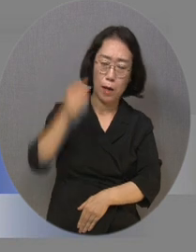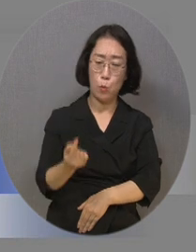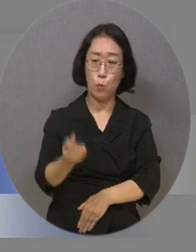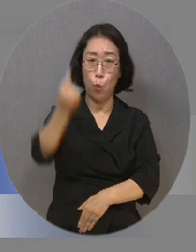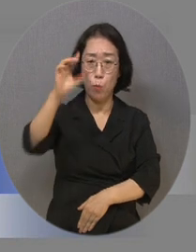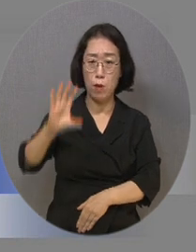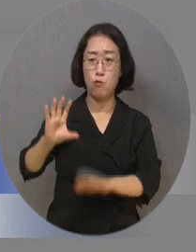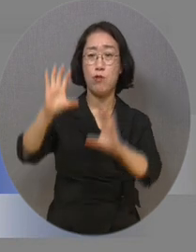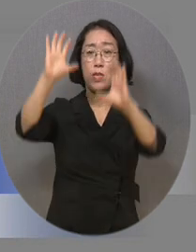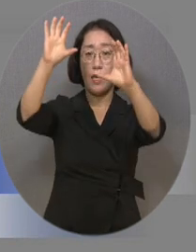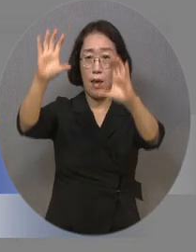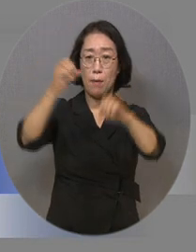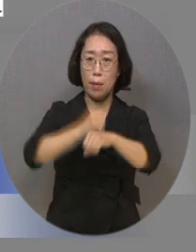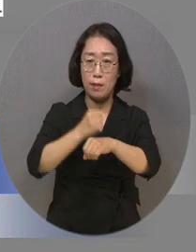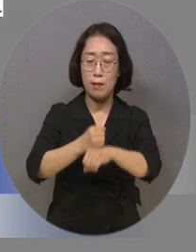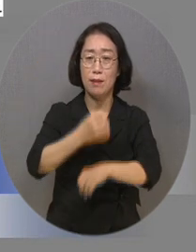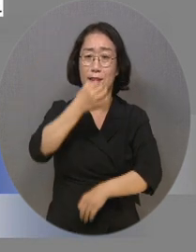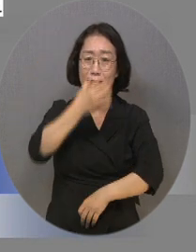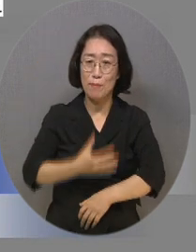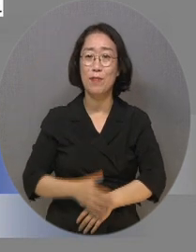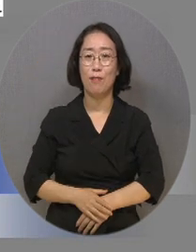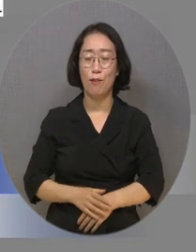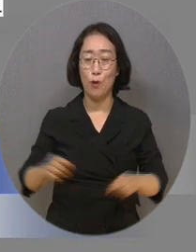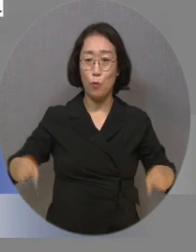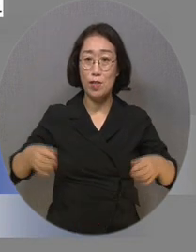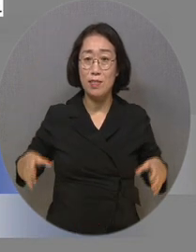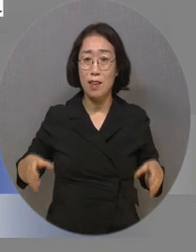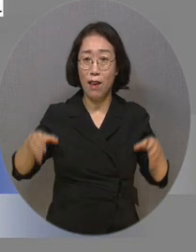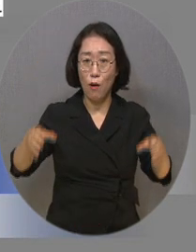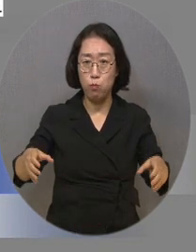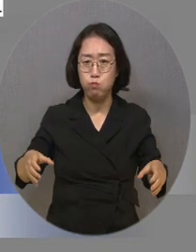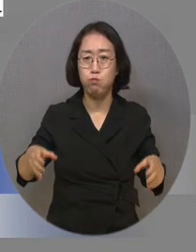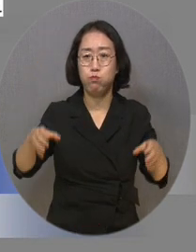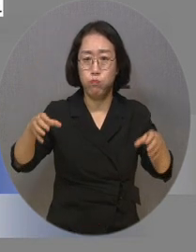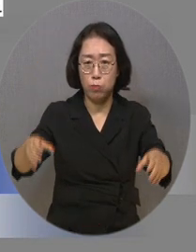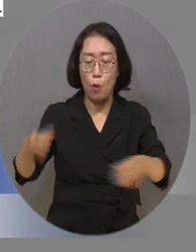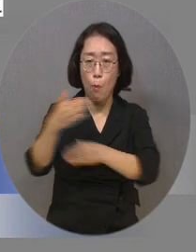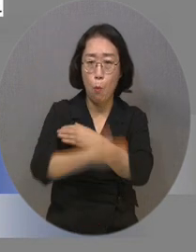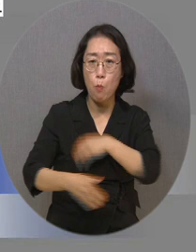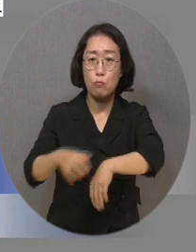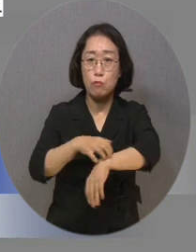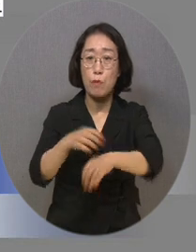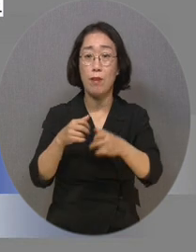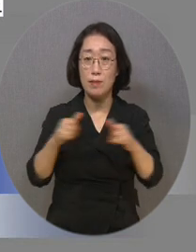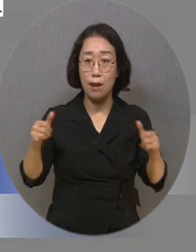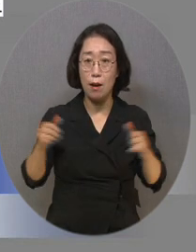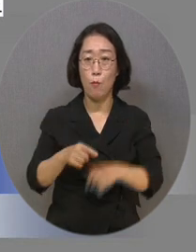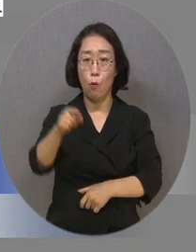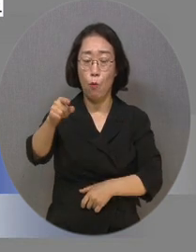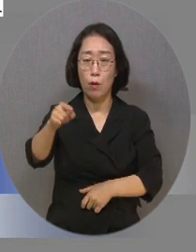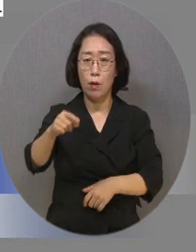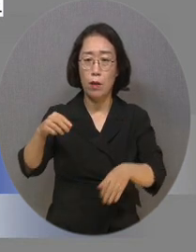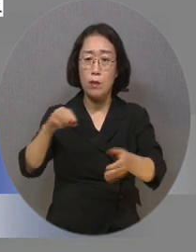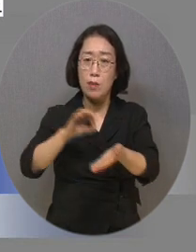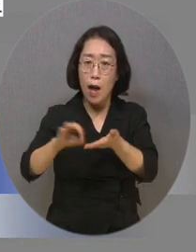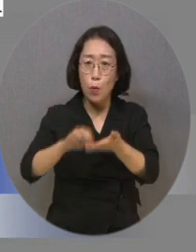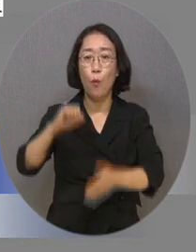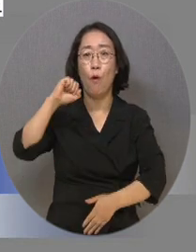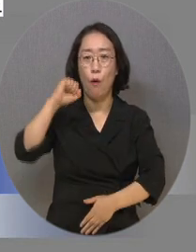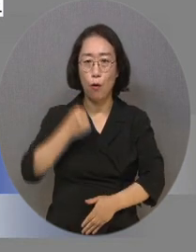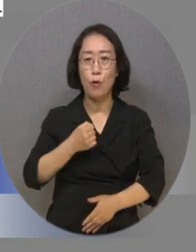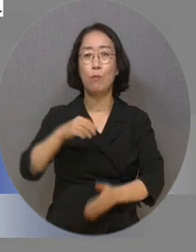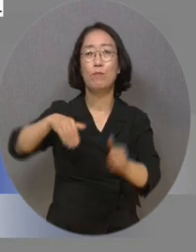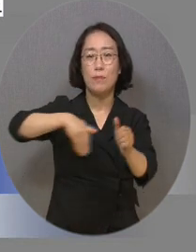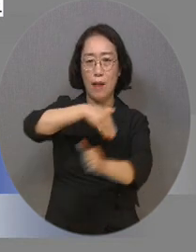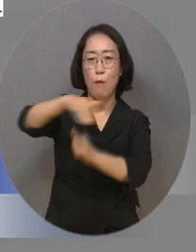경우를 볼 수 있습니다. 그럴 경우 휠체어를 이용하거나 거동이 불편한 장애인들은 충전기를 제대로 이용하지 못하는